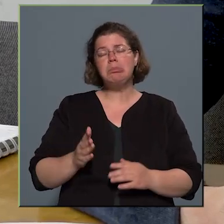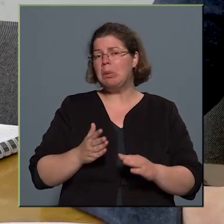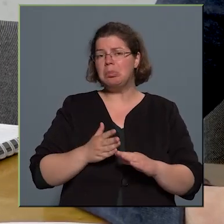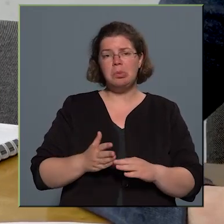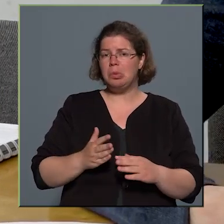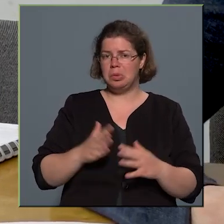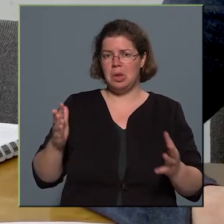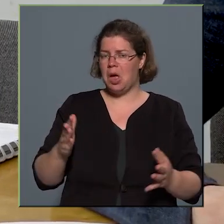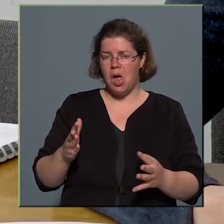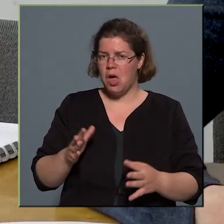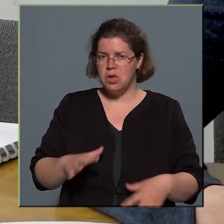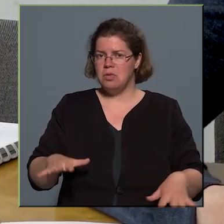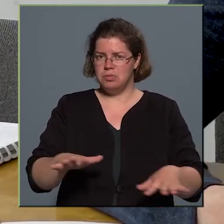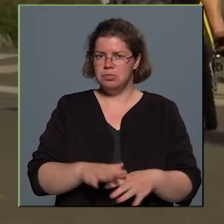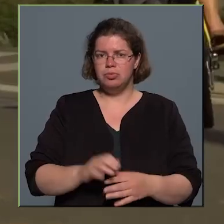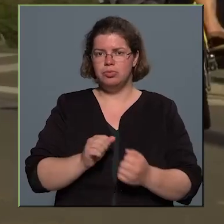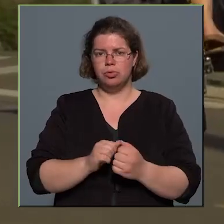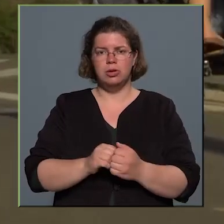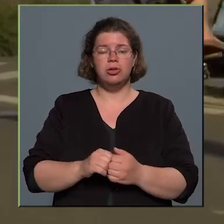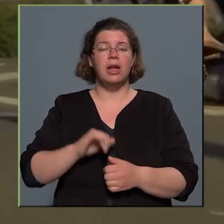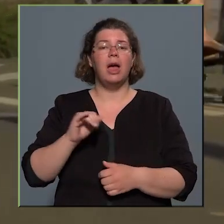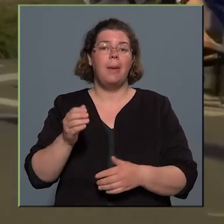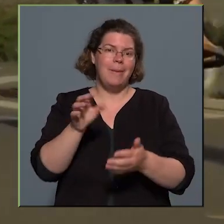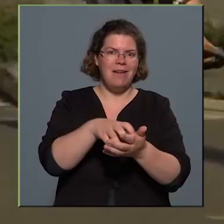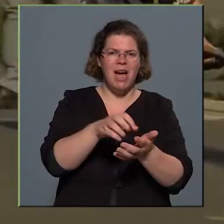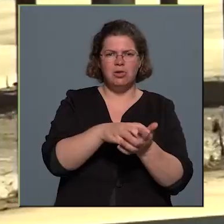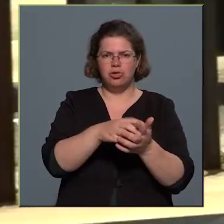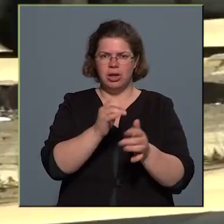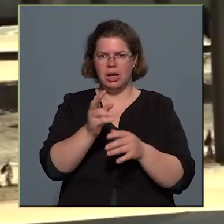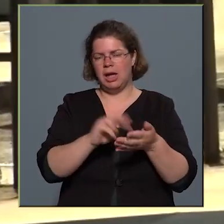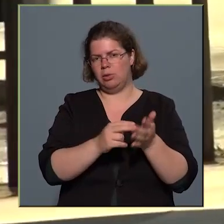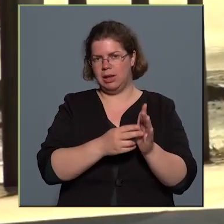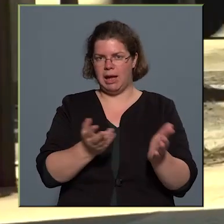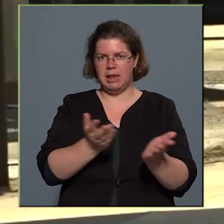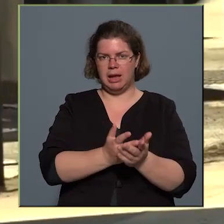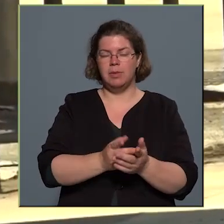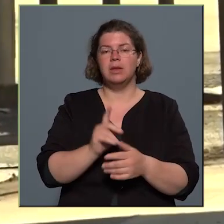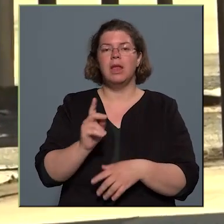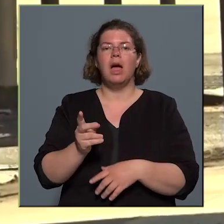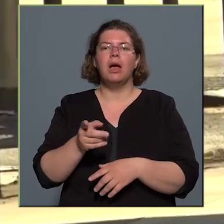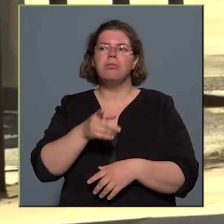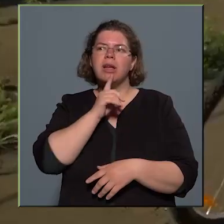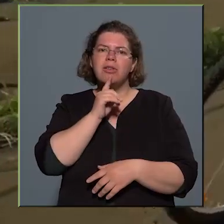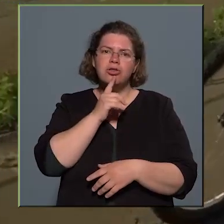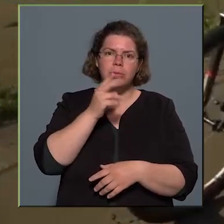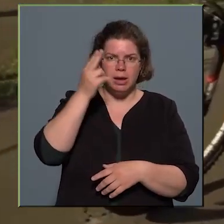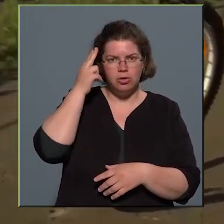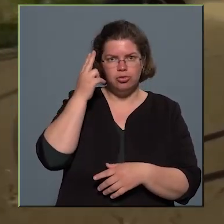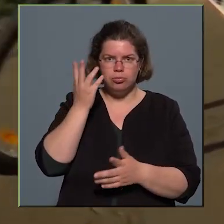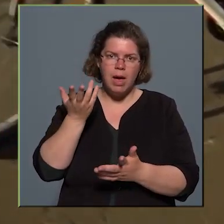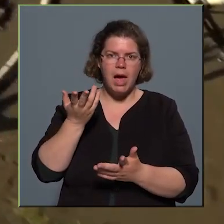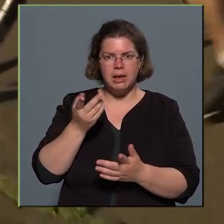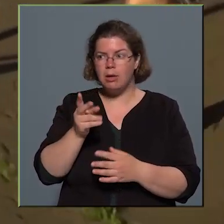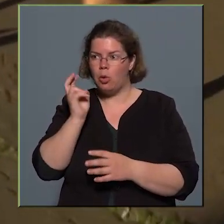laksűrűsége a belvárosi területekhez képest, illetve egyébként ez talán kevésbé ismert, de a Kőbányának számára lehet, hogy ismert adat, hogy